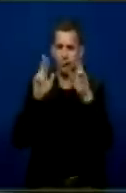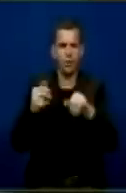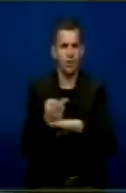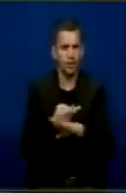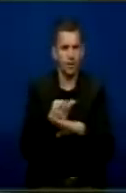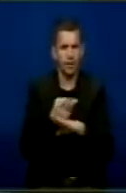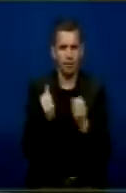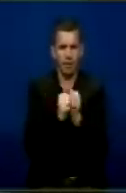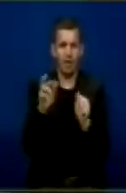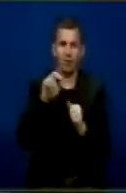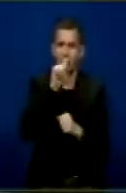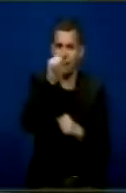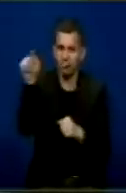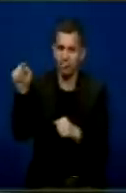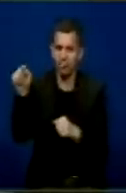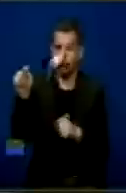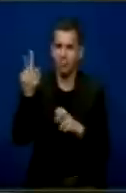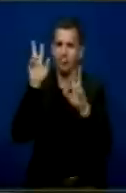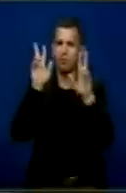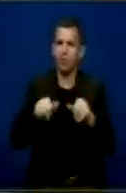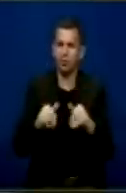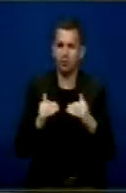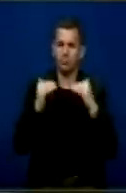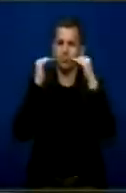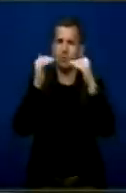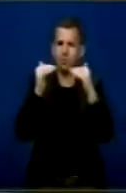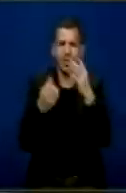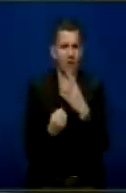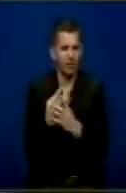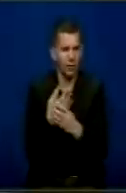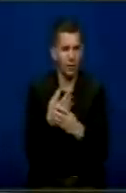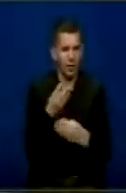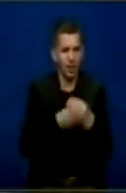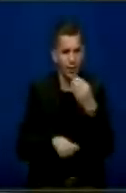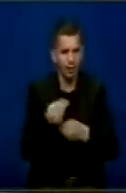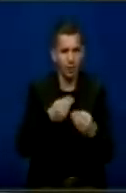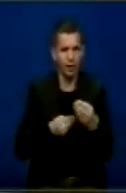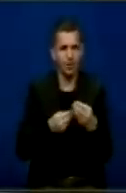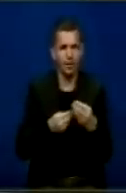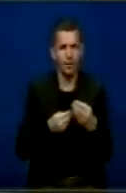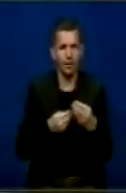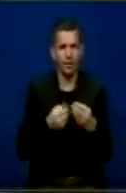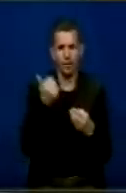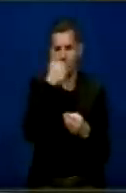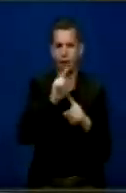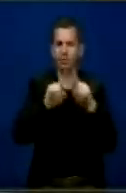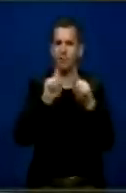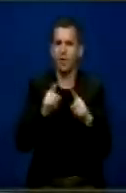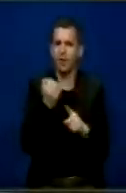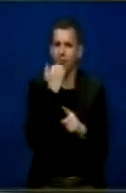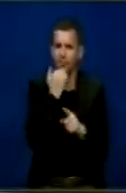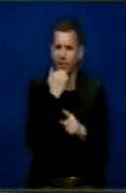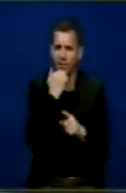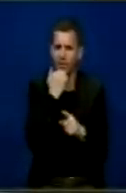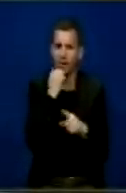bashkimin e Europian të cilat kanë arrit të një nivel i caktuar i shvillimit ekonomik duke përdorur mekanizma të privatizimit